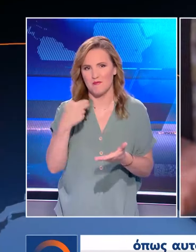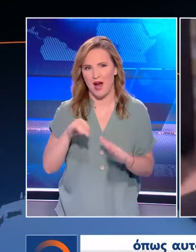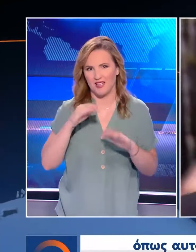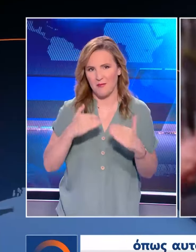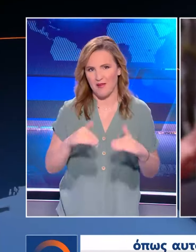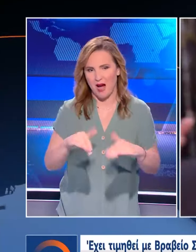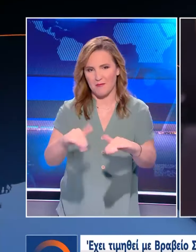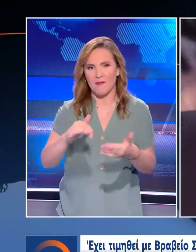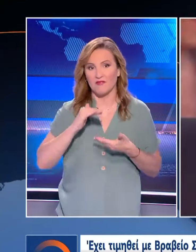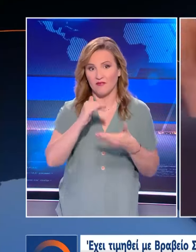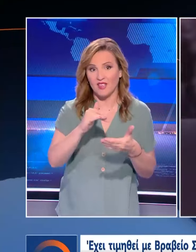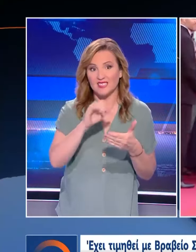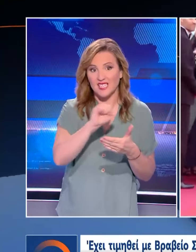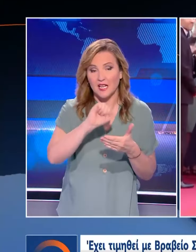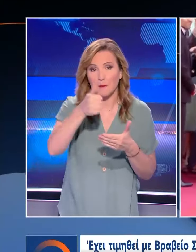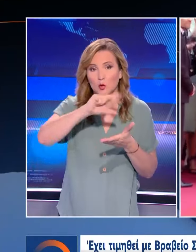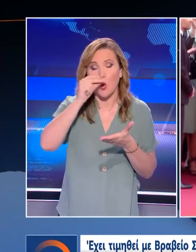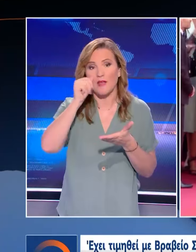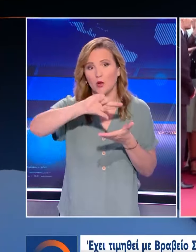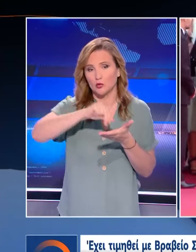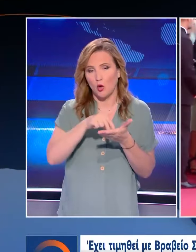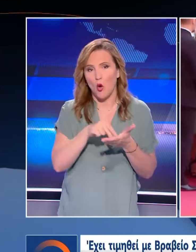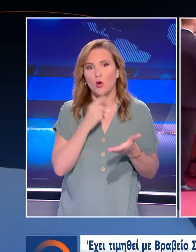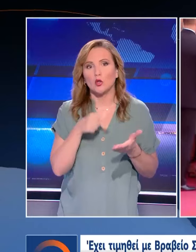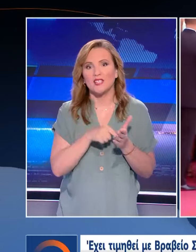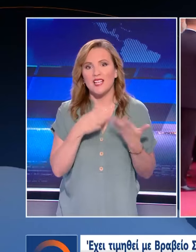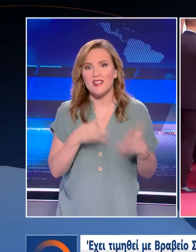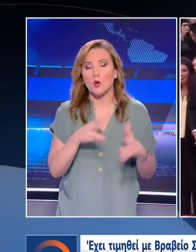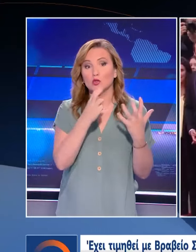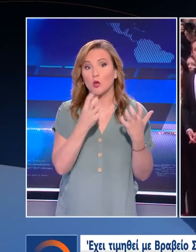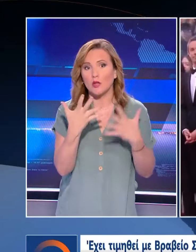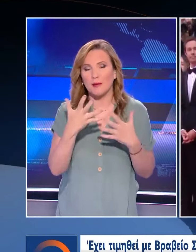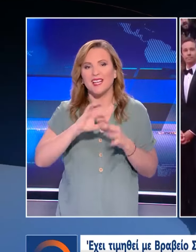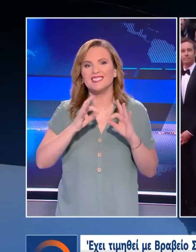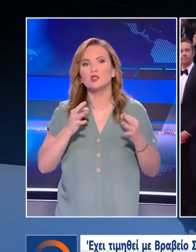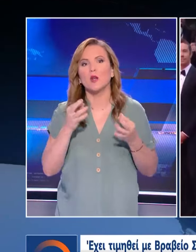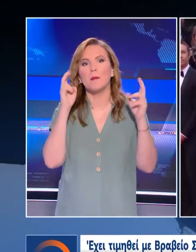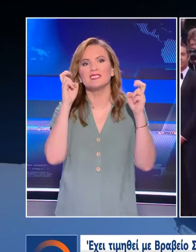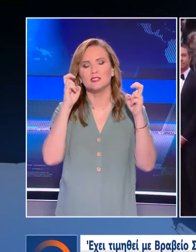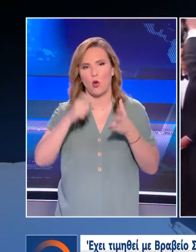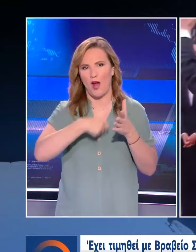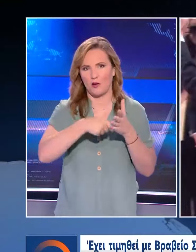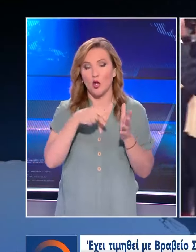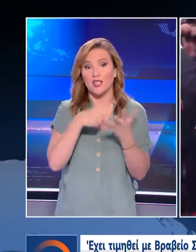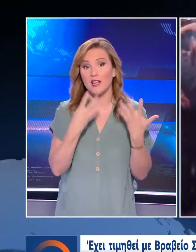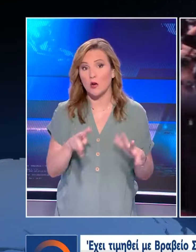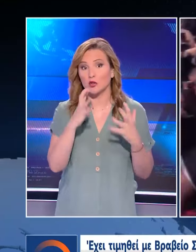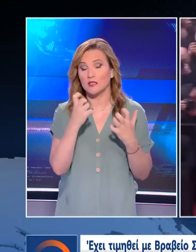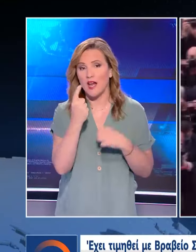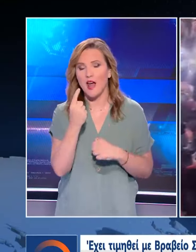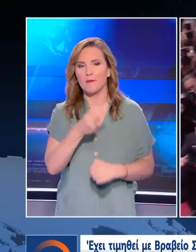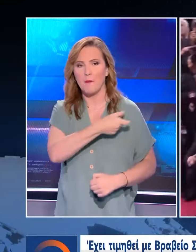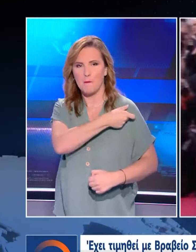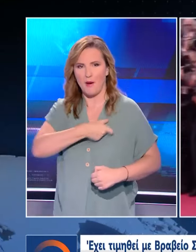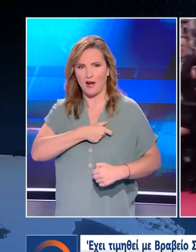Έχει τιμηθεί με ευραβείο Σεζάρ πρώτο ανδρικού ρόλου το 1985 για την τερμηνεία του στην ταινία «Η ιστορία μας», ενώ το 1991 έλαβε το παράσημο της